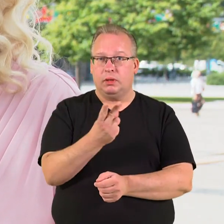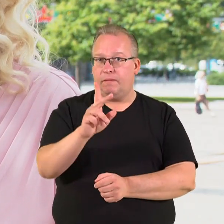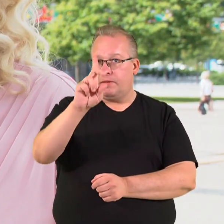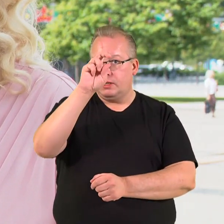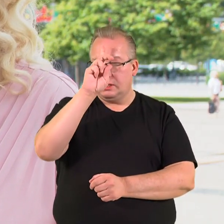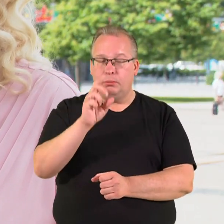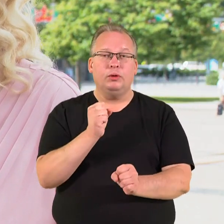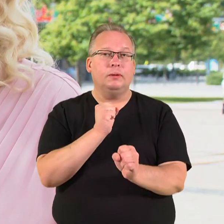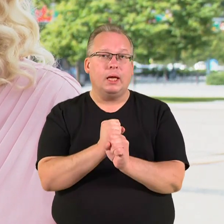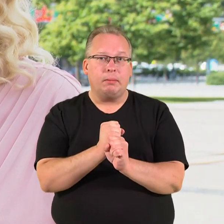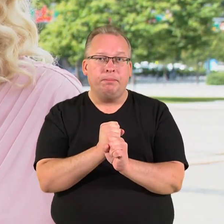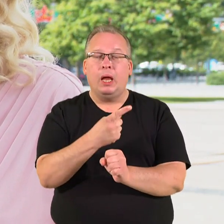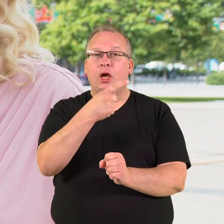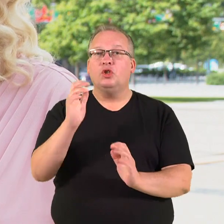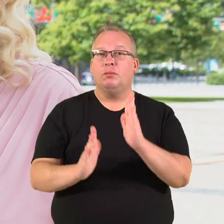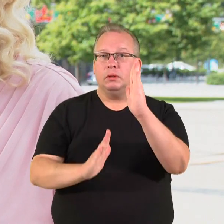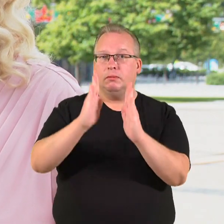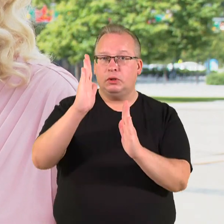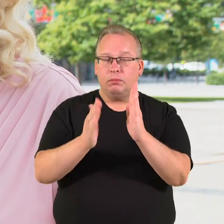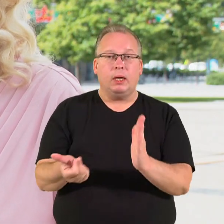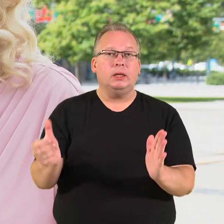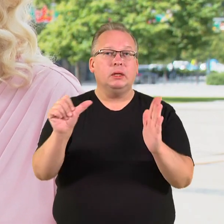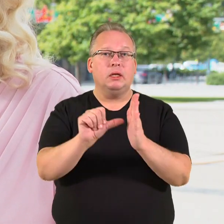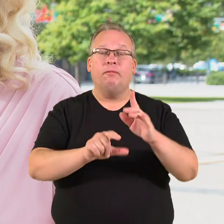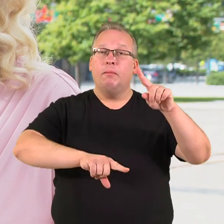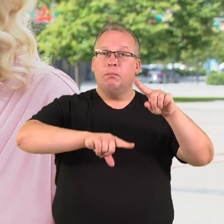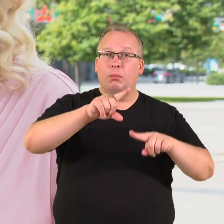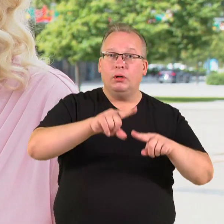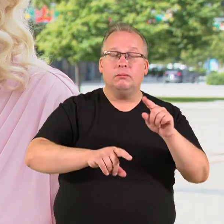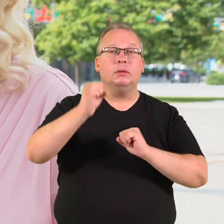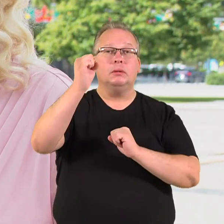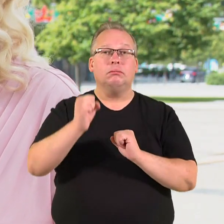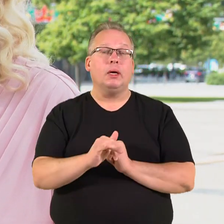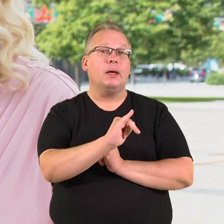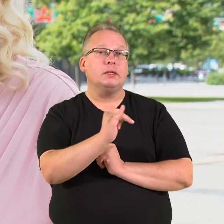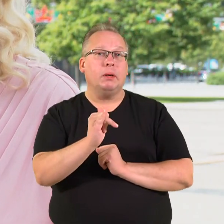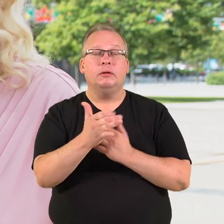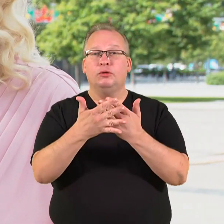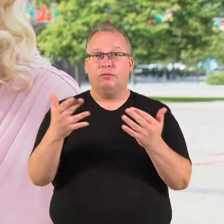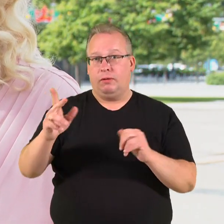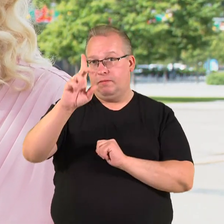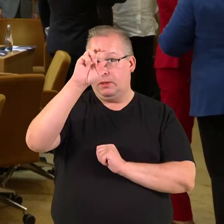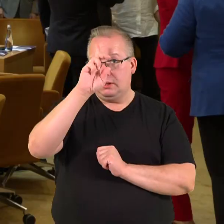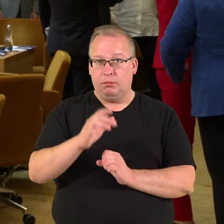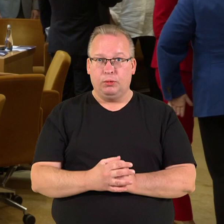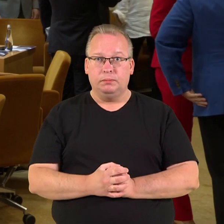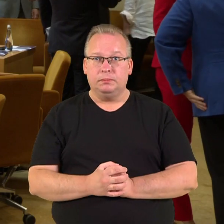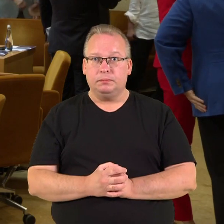Tarptautinėje šimtmečio konferencijoje dalyvavo politikai ir diplomatijos ekspertai iš įvairių pasaulio šalių.